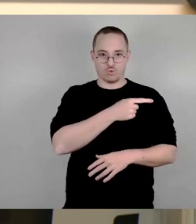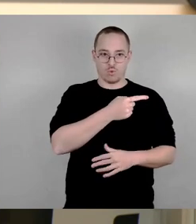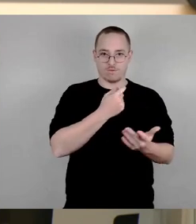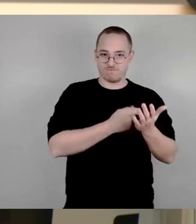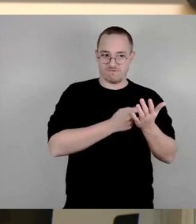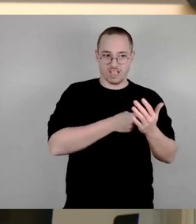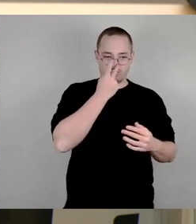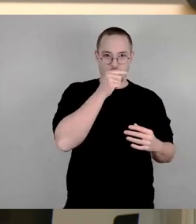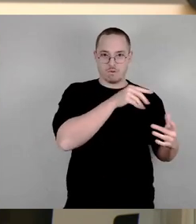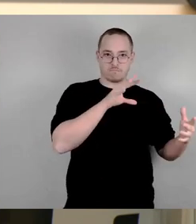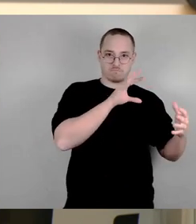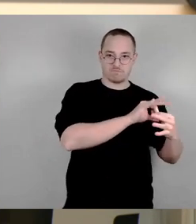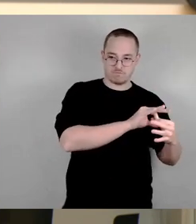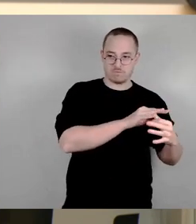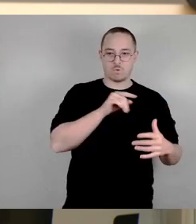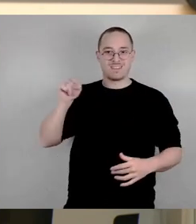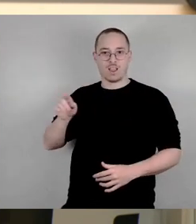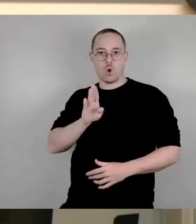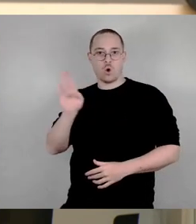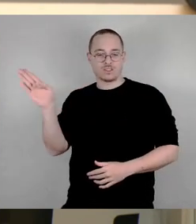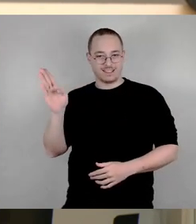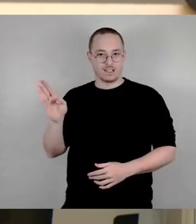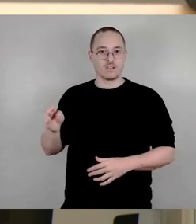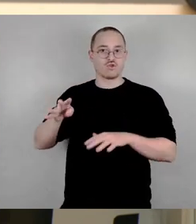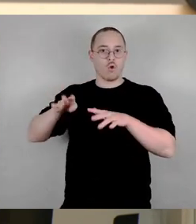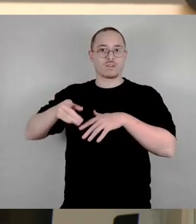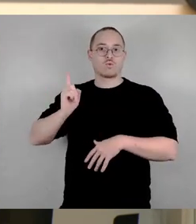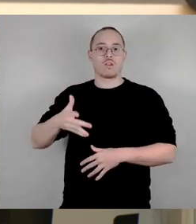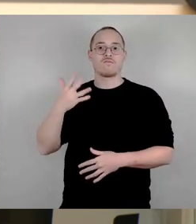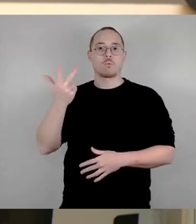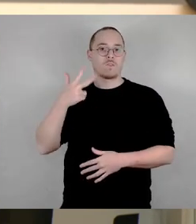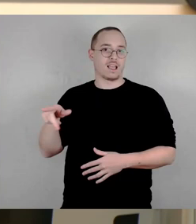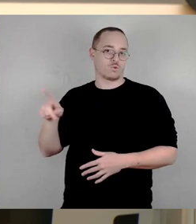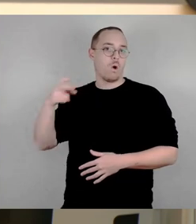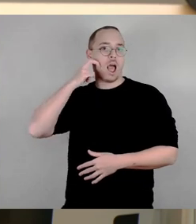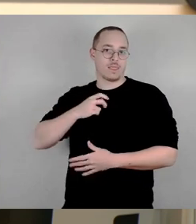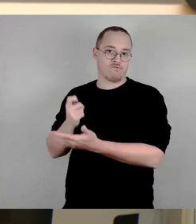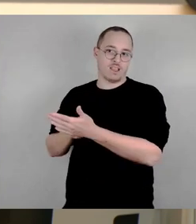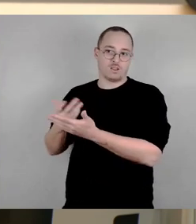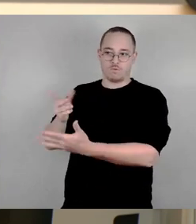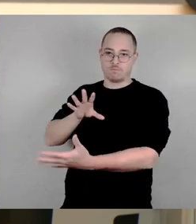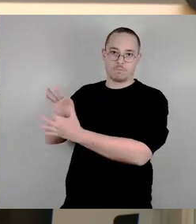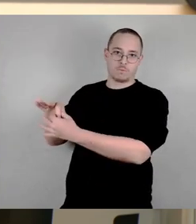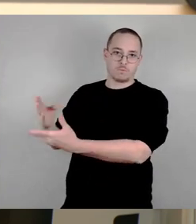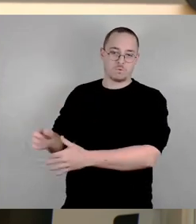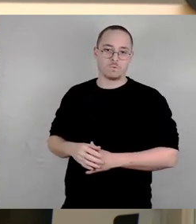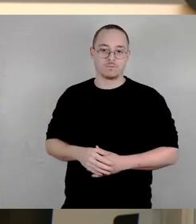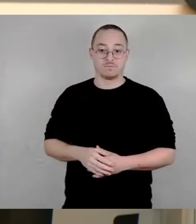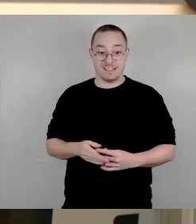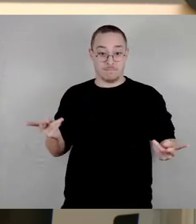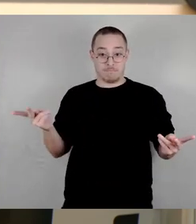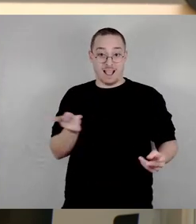1935. Diese sogenannten Einheitswerte werden dann mit dem sogenannten Hebesatz und der